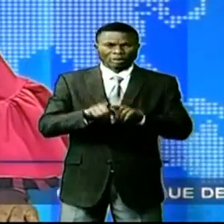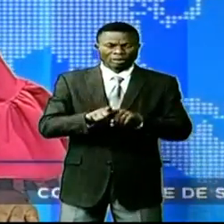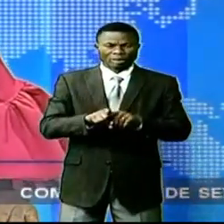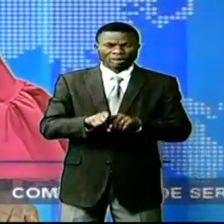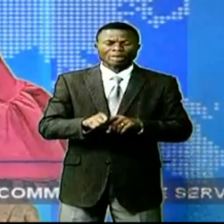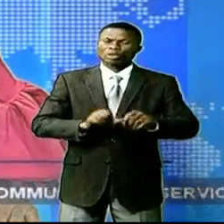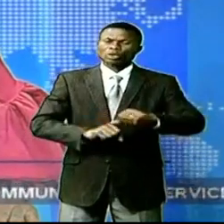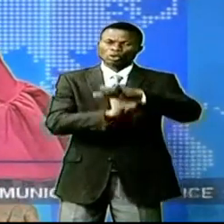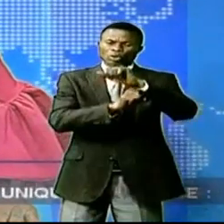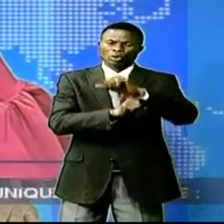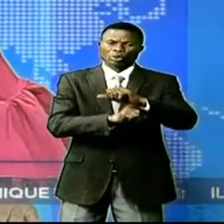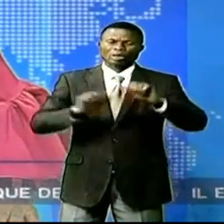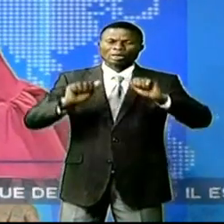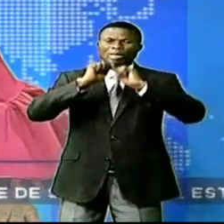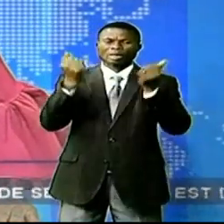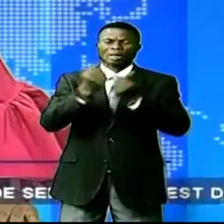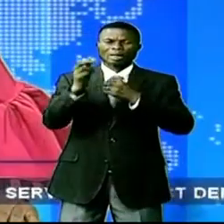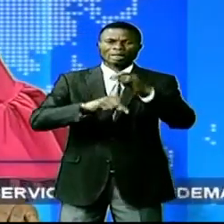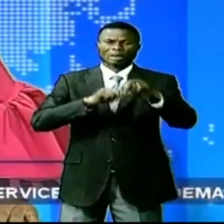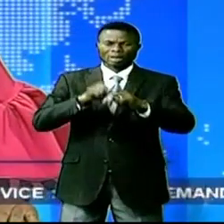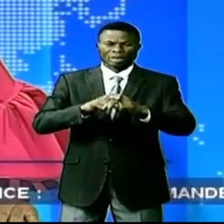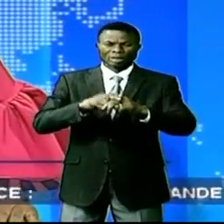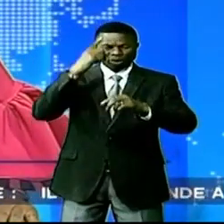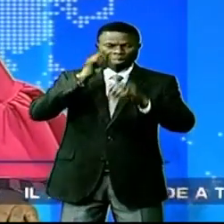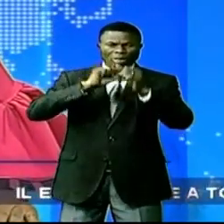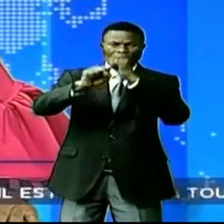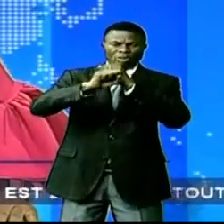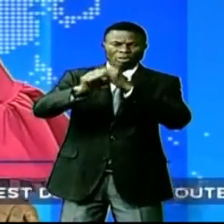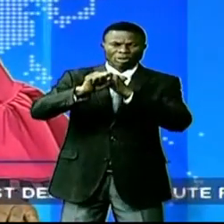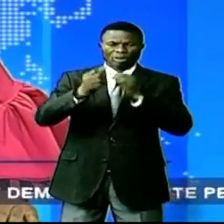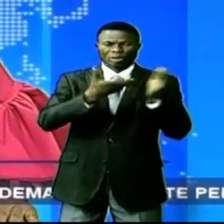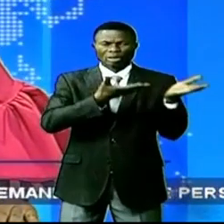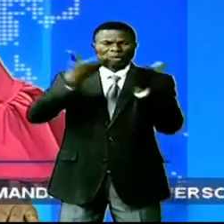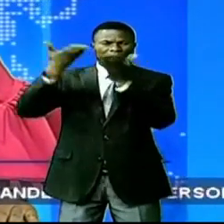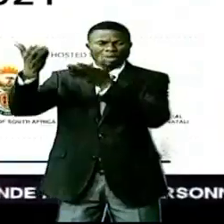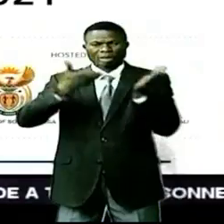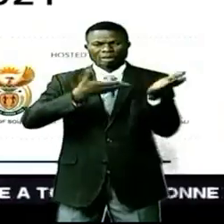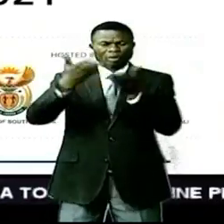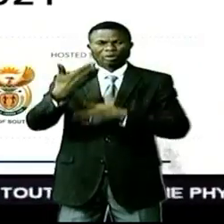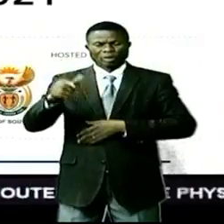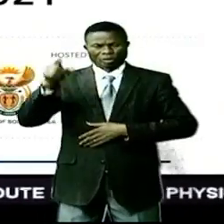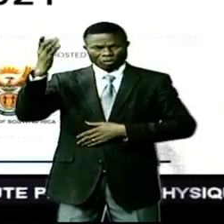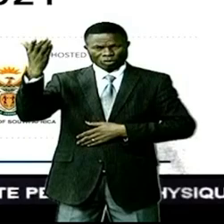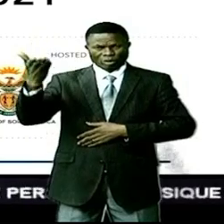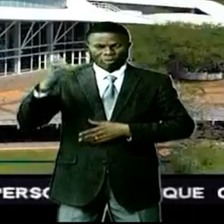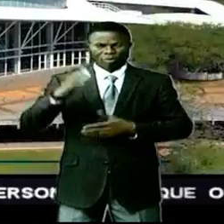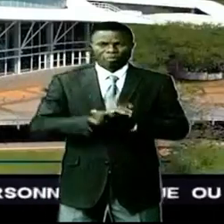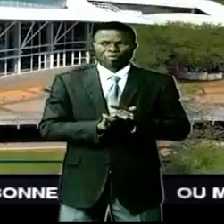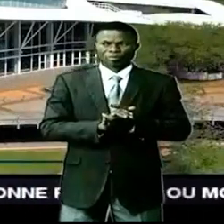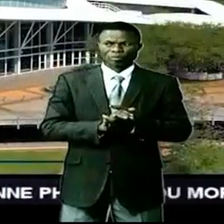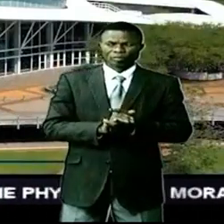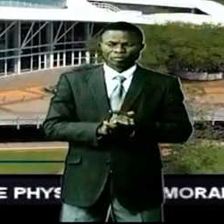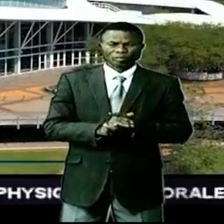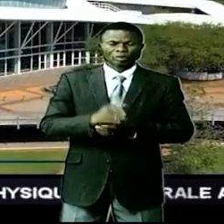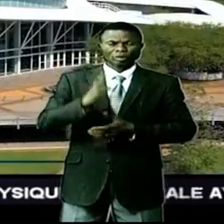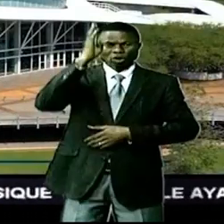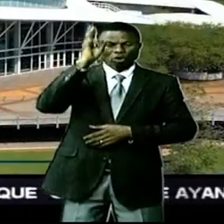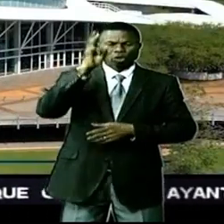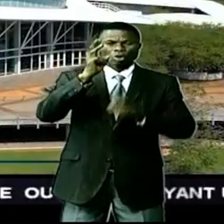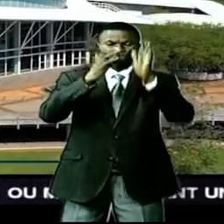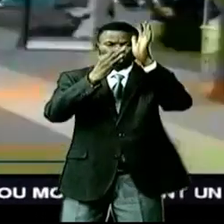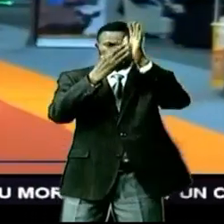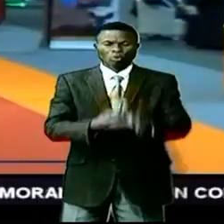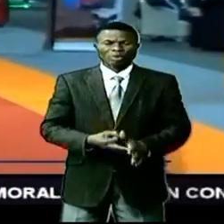sous la conduite de l'Agence nationale pour la promotion des exportations. Deux milliers d'invités, près de 838